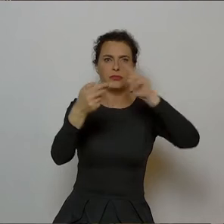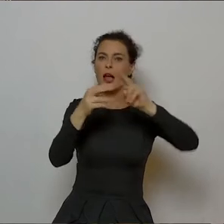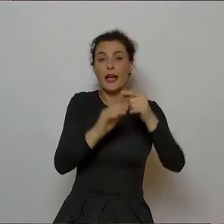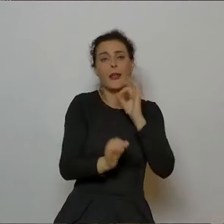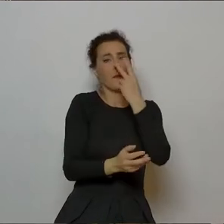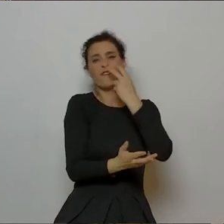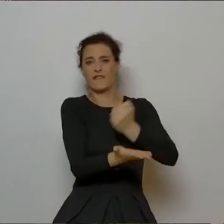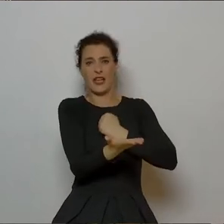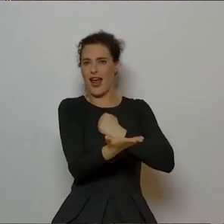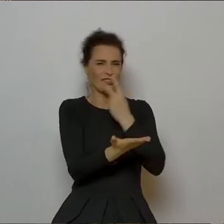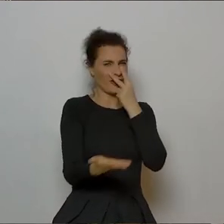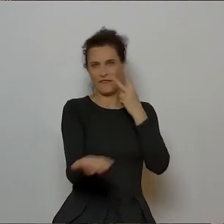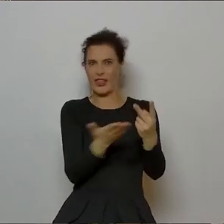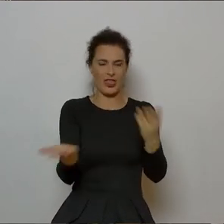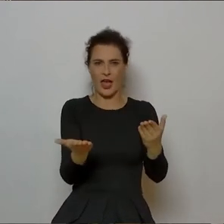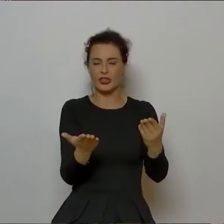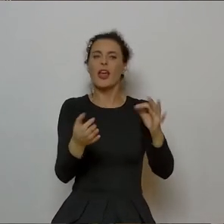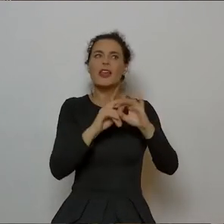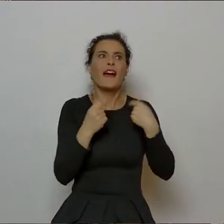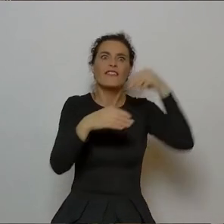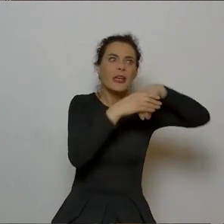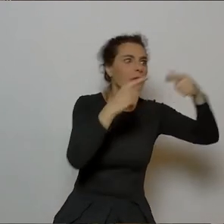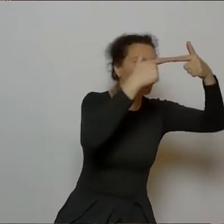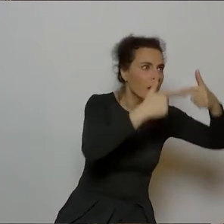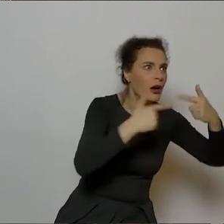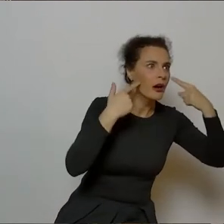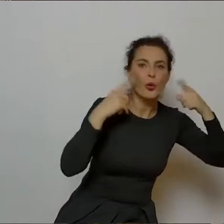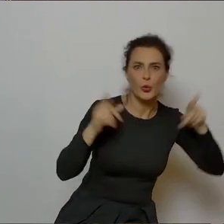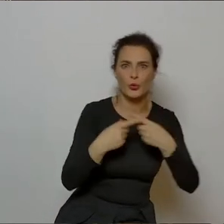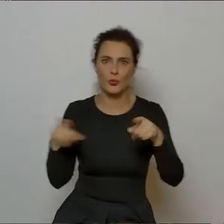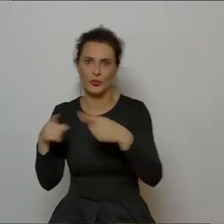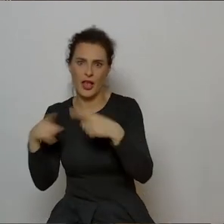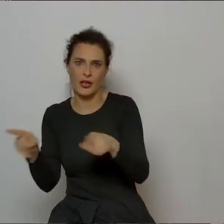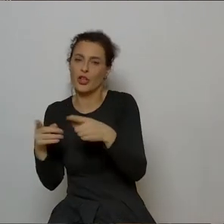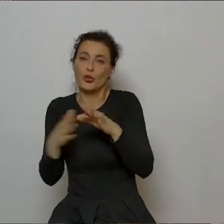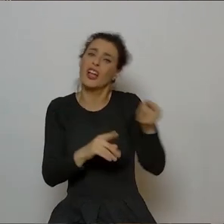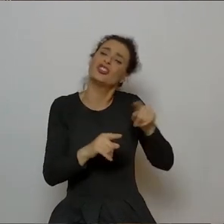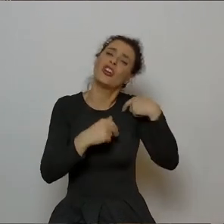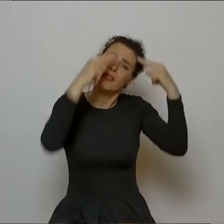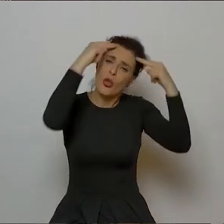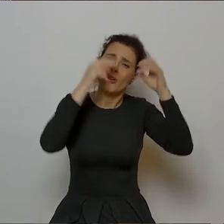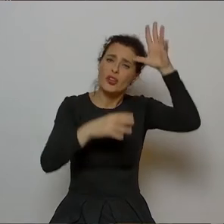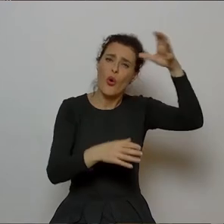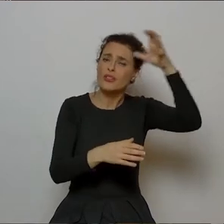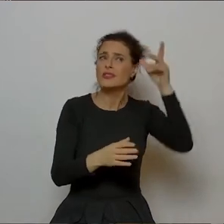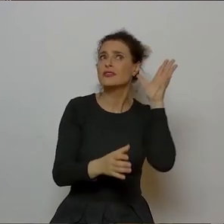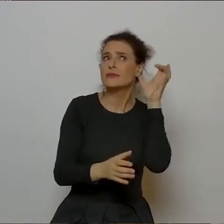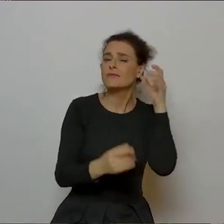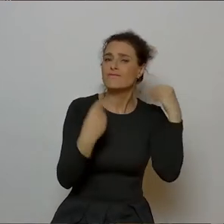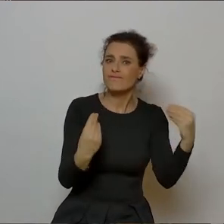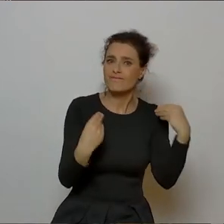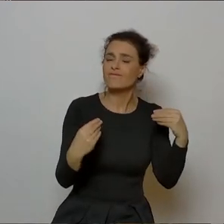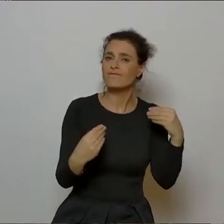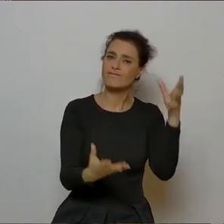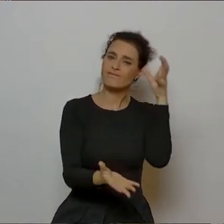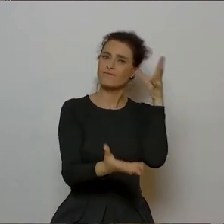tak wyraźnych, że wiadomo nawet jak to umuzycznić, no to świadczy o tym, że miał też wspaniałe ucho. Bo